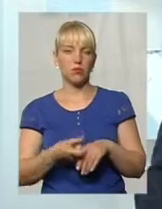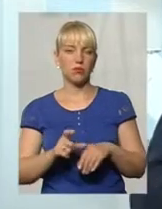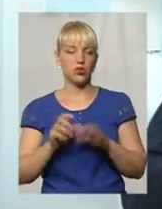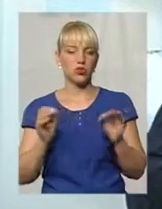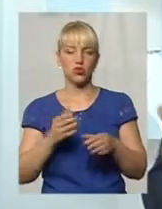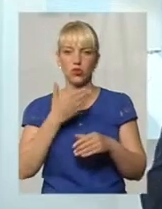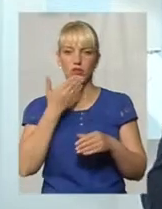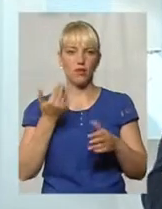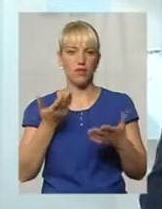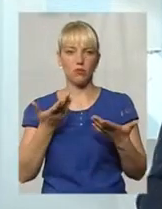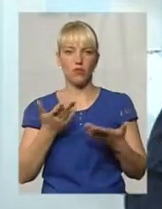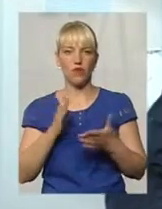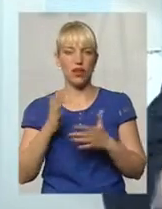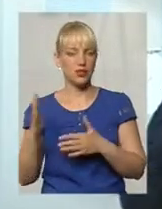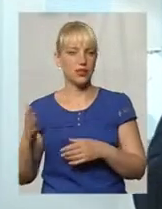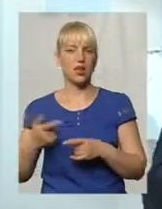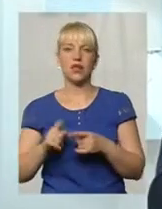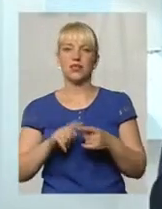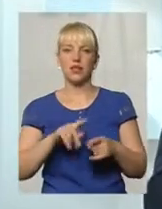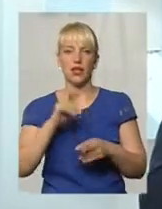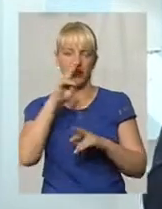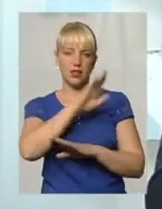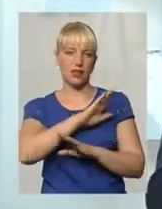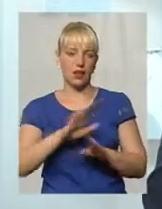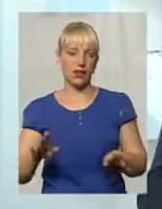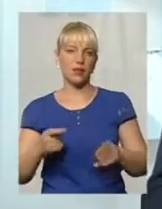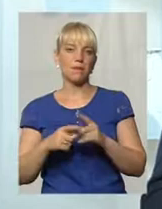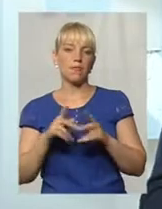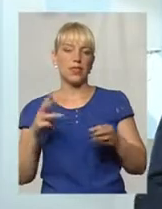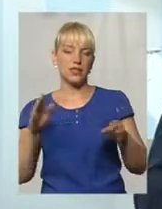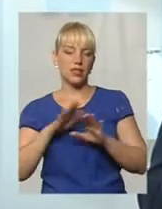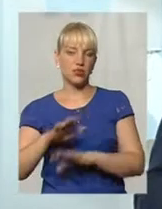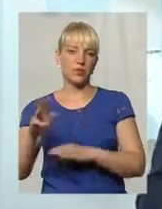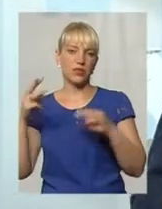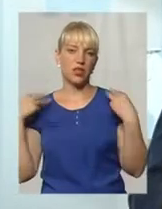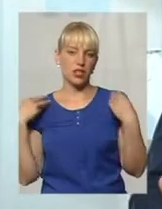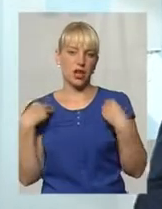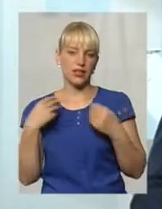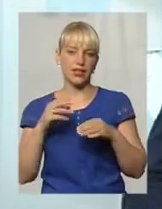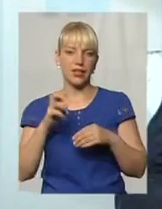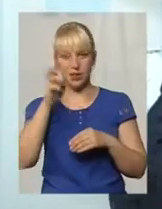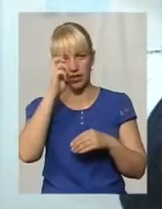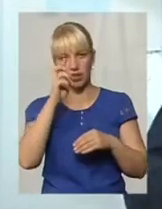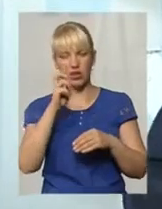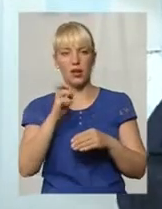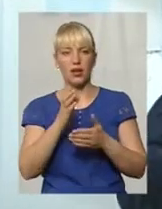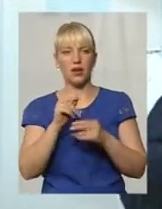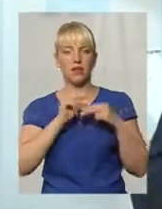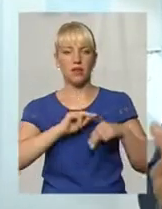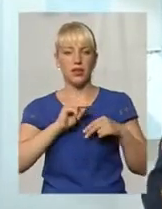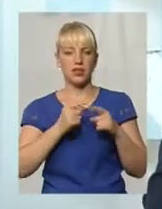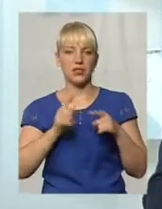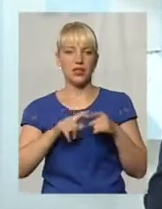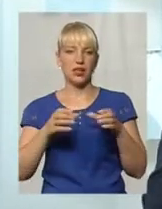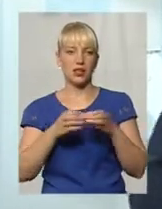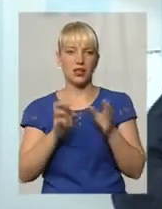відбувається, це не так. Тому що, значить, заступник начальника управління держпраці, це як мінімум категорія Б. Це нас на